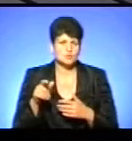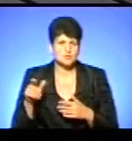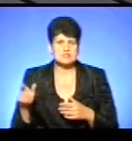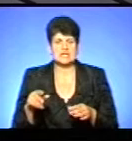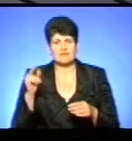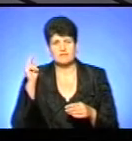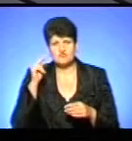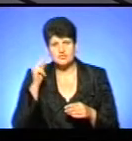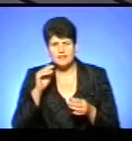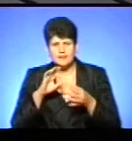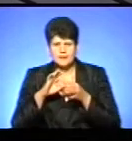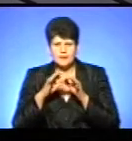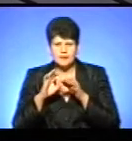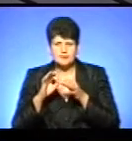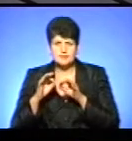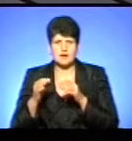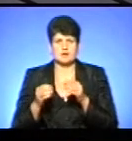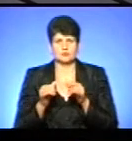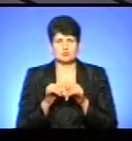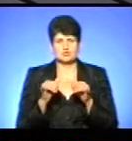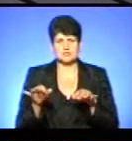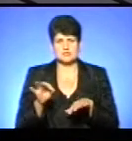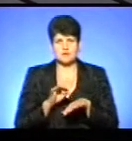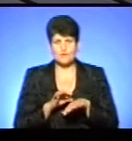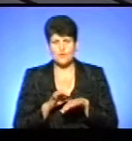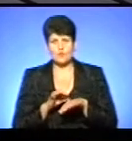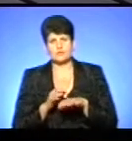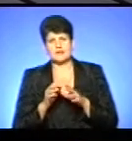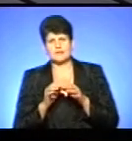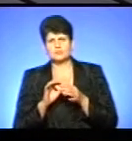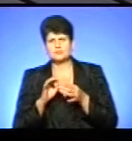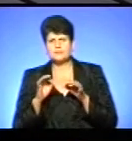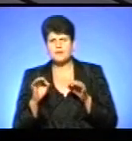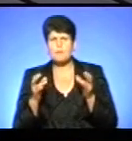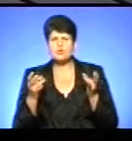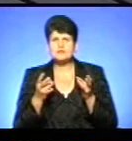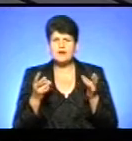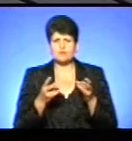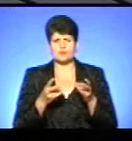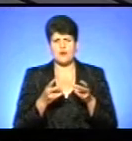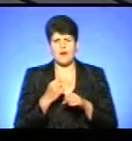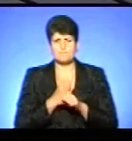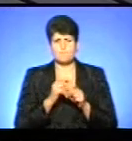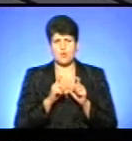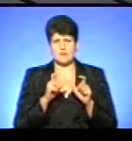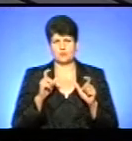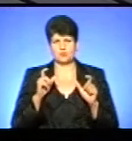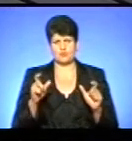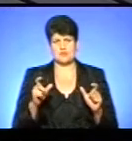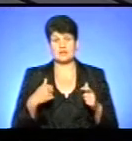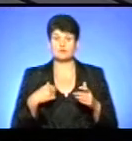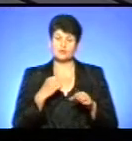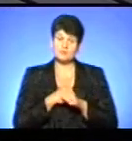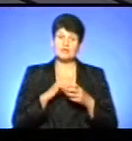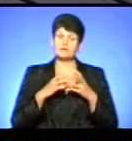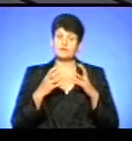вивчали детально поширеність захворювань, вивчали детальну потребу саме в тих амбулаторіях. І, значить, дійшли до